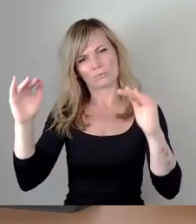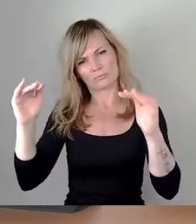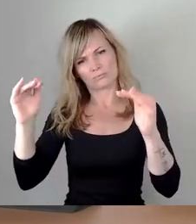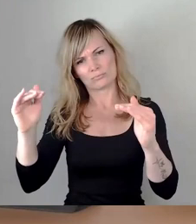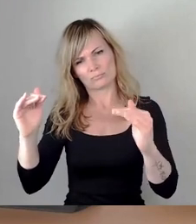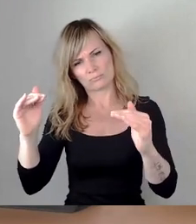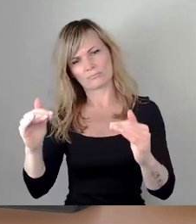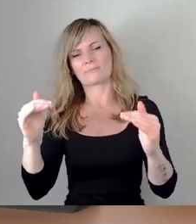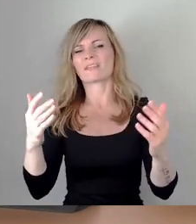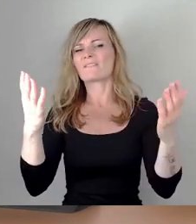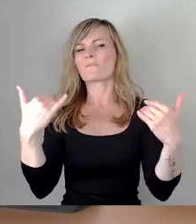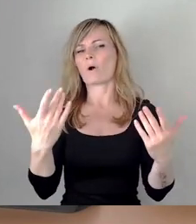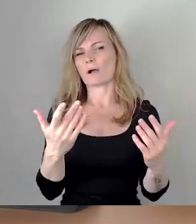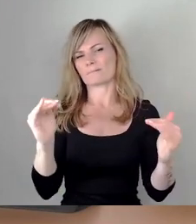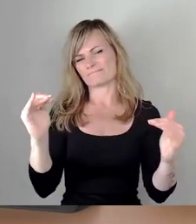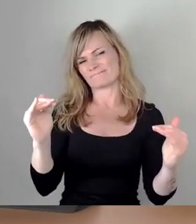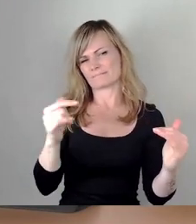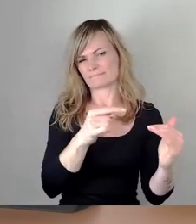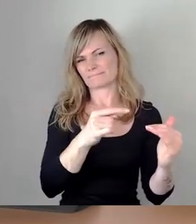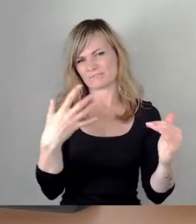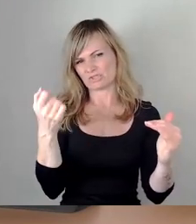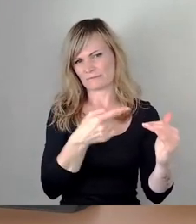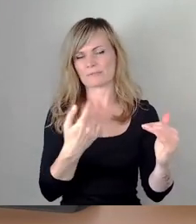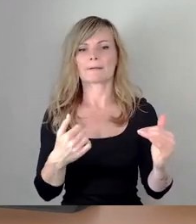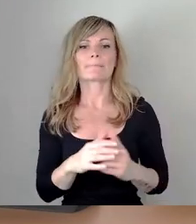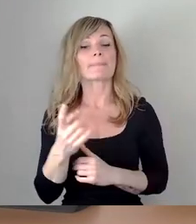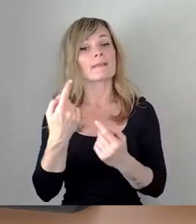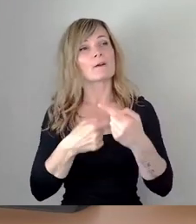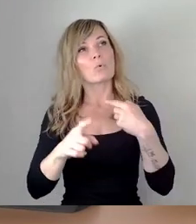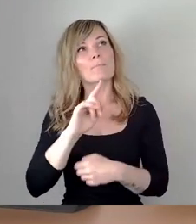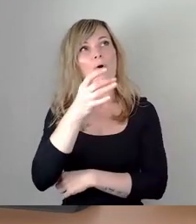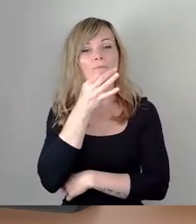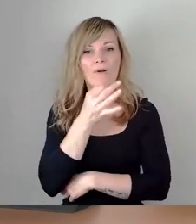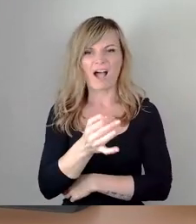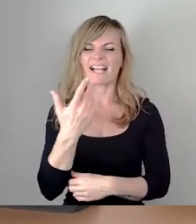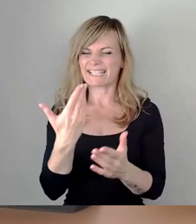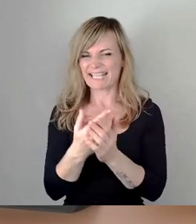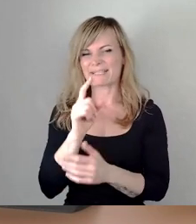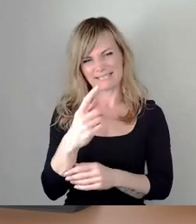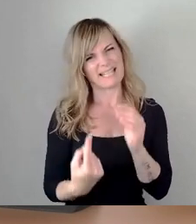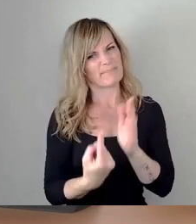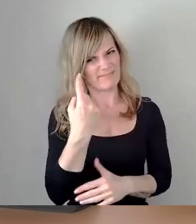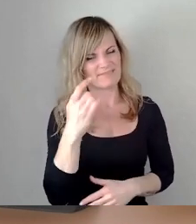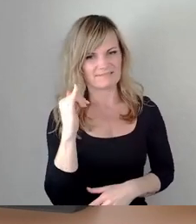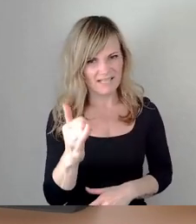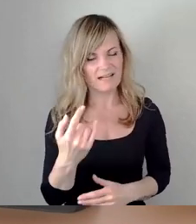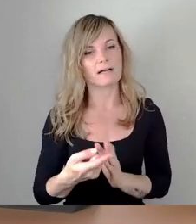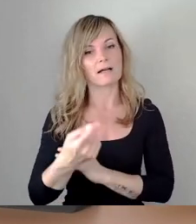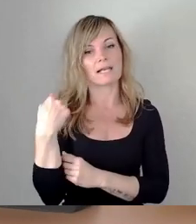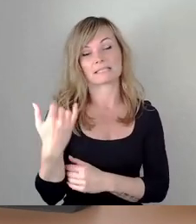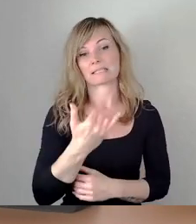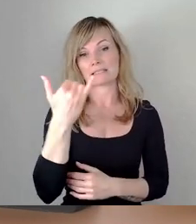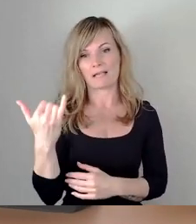Vorniveau kommen. Auf der anderen Seite ist die Frage, und da ist ein bisschen das Groteske dran, in den vergangenen Jahren sind die